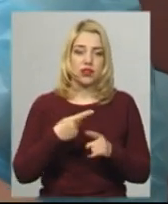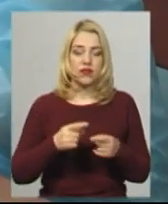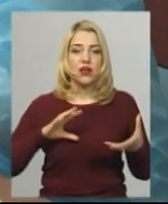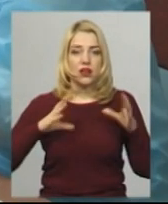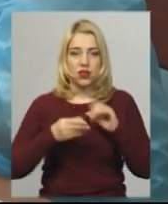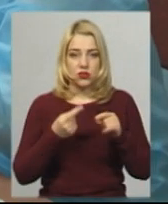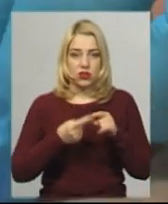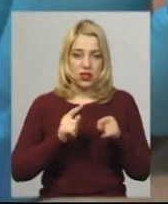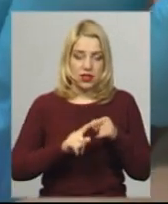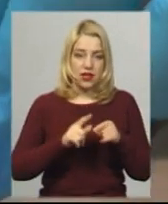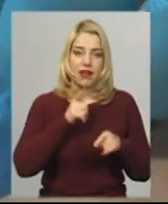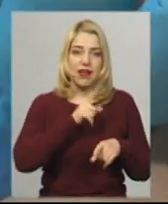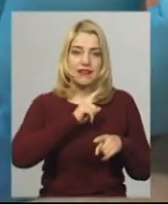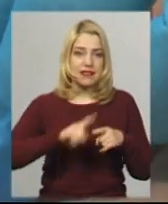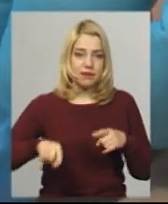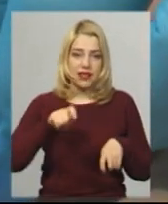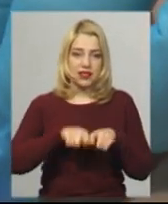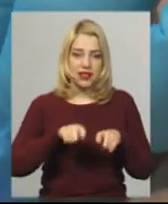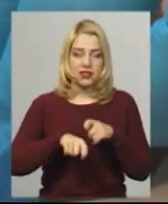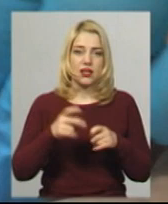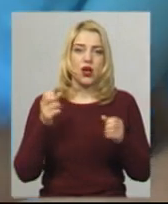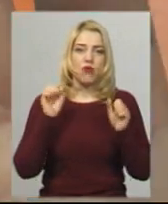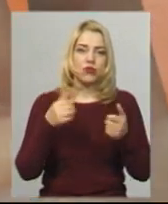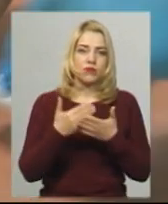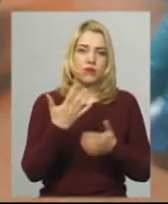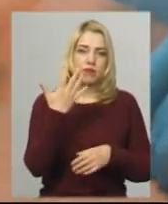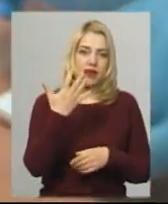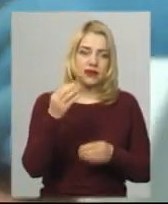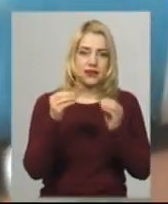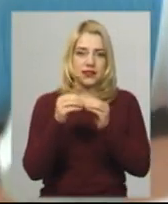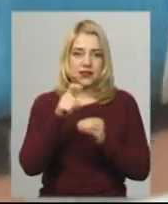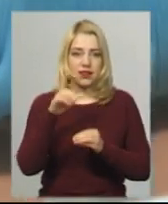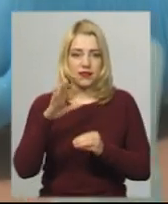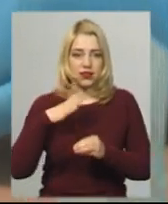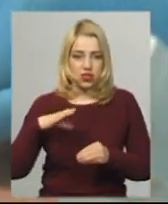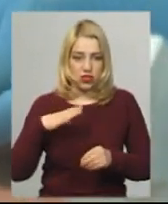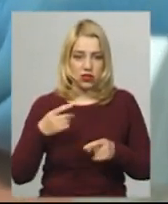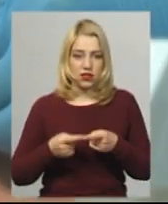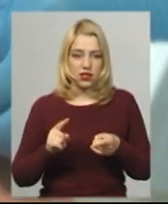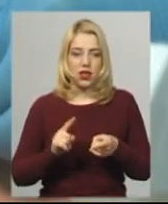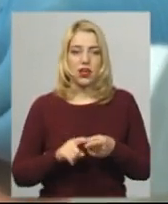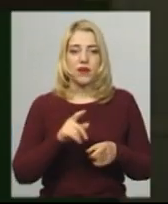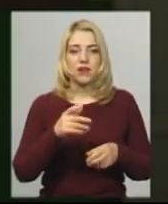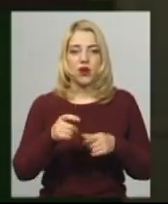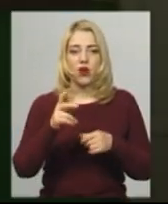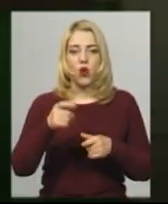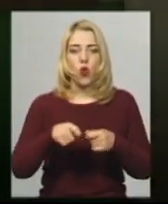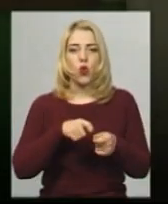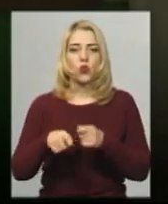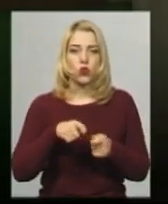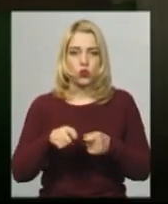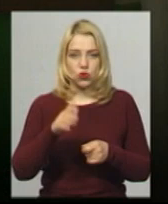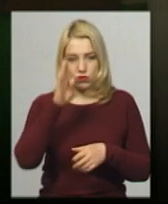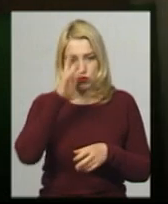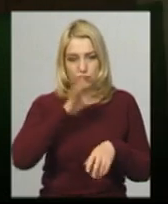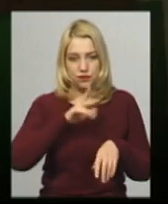експрес-тесту можна отримати від п'яти до десяти хвилин, каже лікарка. Серед тих, кого тестували – кондуктор Андрій Кондратюк. Для нас важливий